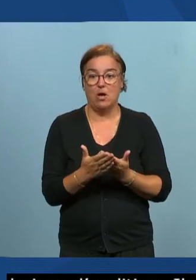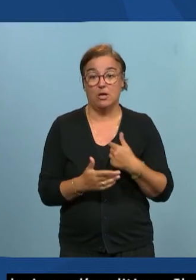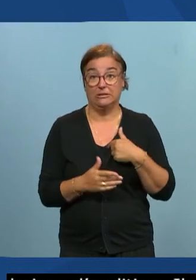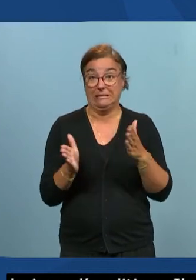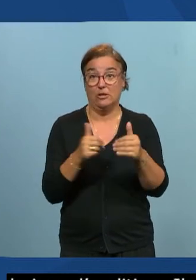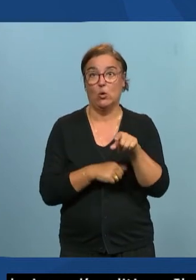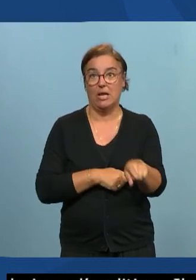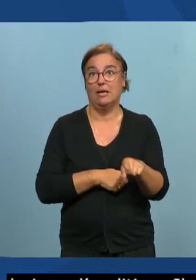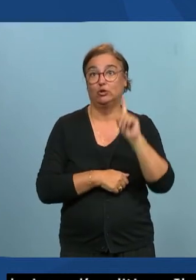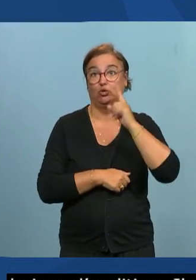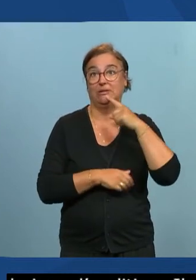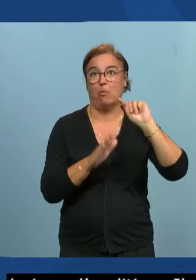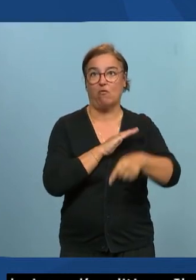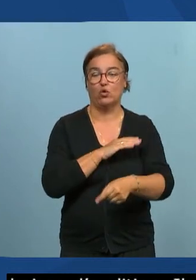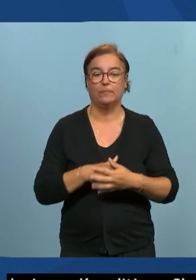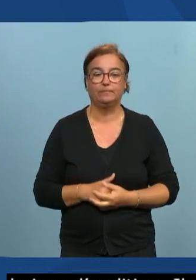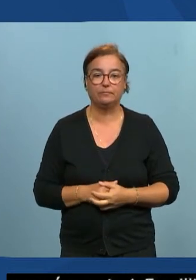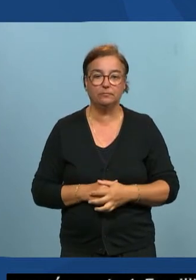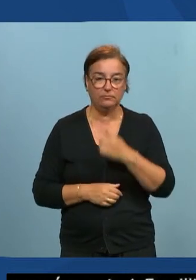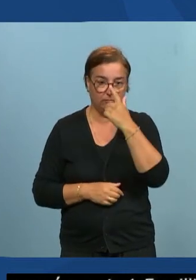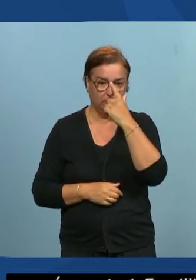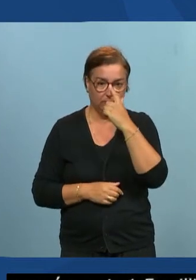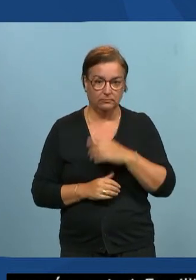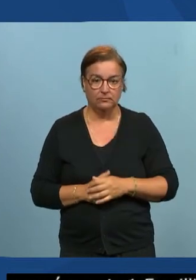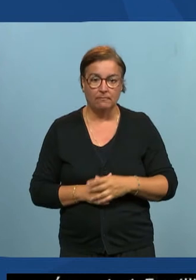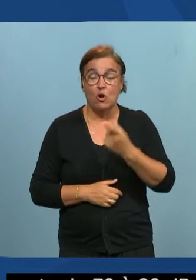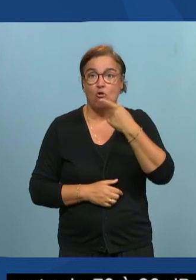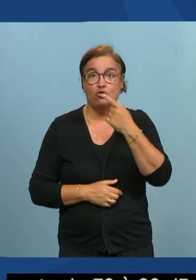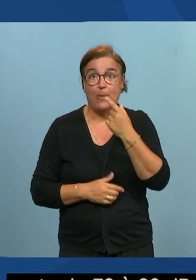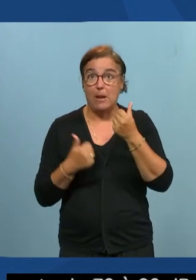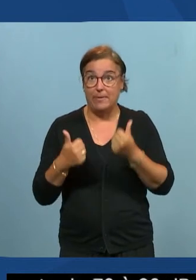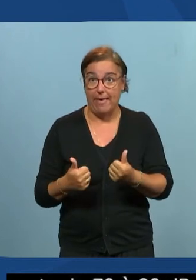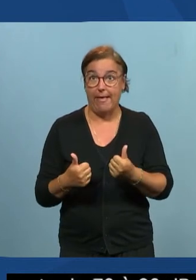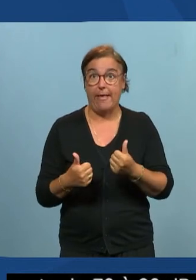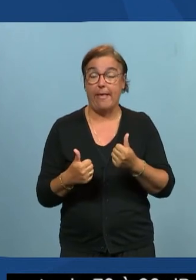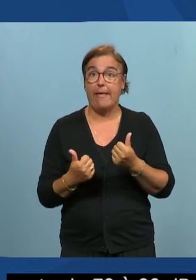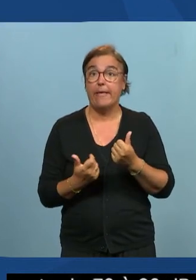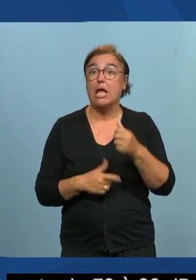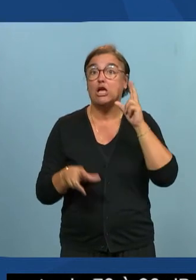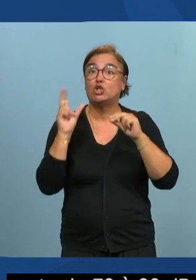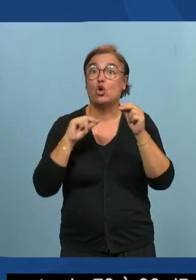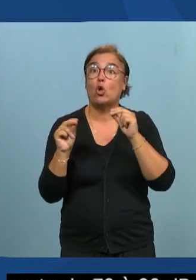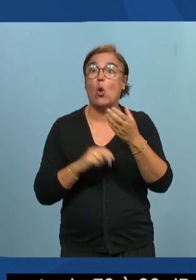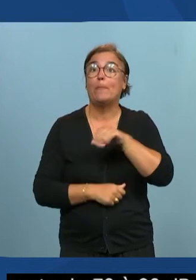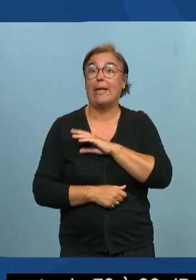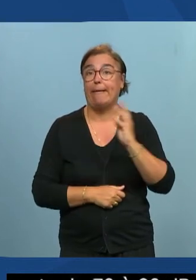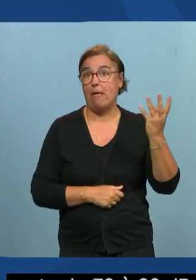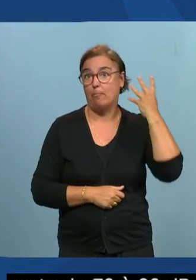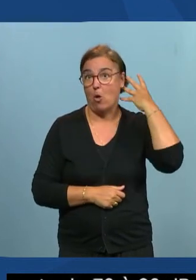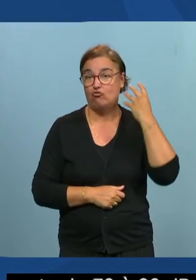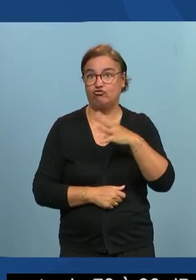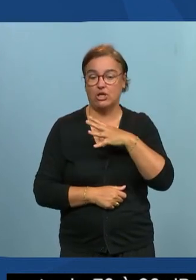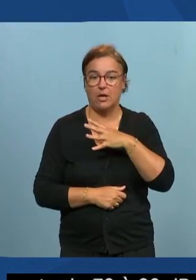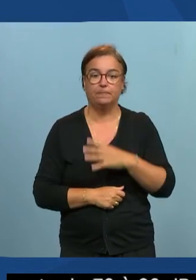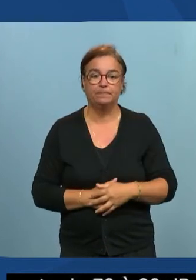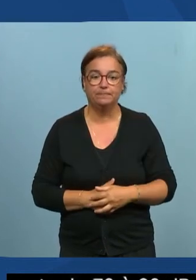surdité profonde j'entends bien et je parle bien grâce à mes implants au clair donc